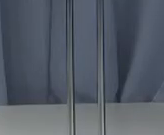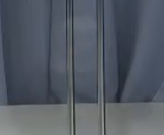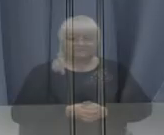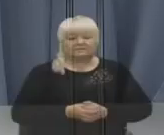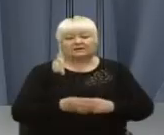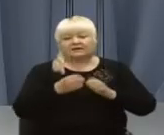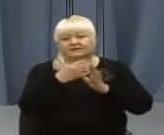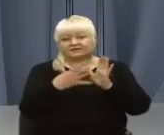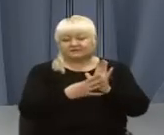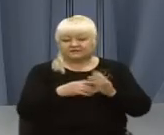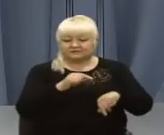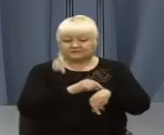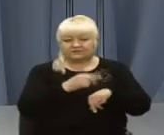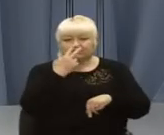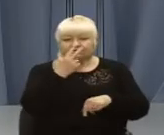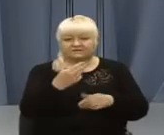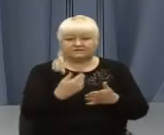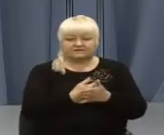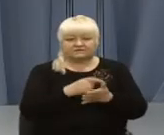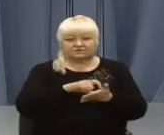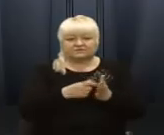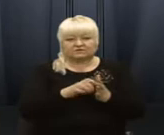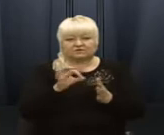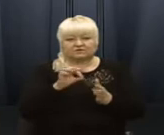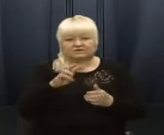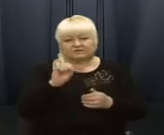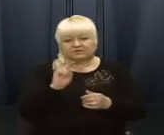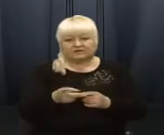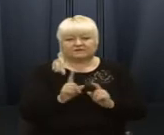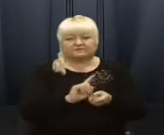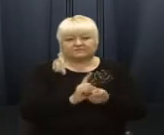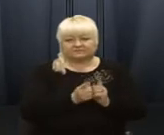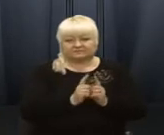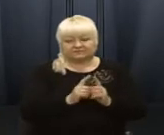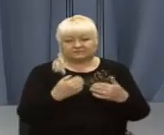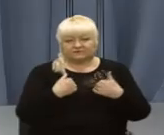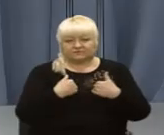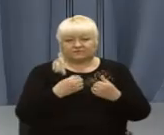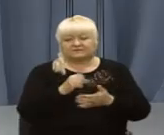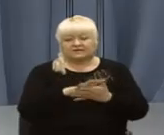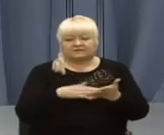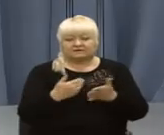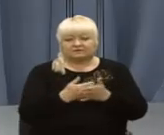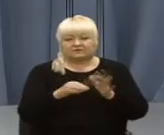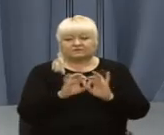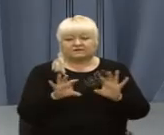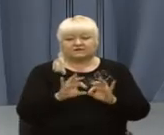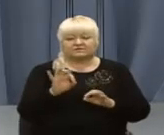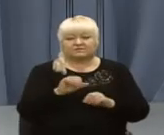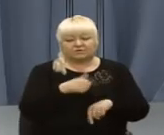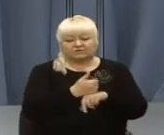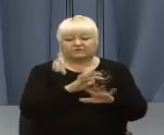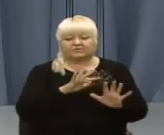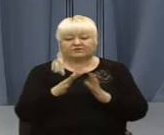Дев'ятнадцята на годиннику. Ви дивитесь новини у студії Ольга Тимуляк. Сордопереклад «Віри Муць». Далі у випуску розкажемо про головні